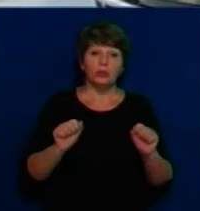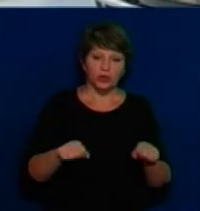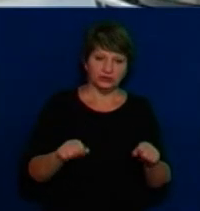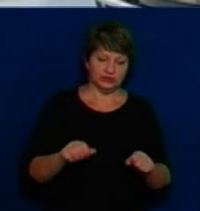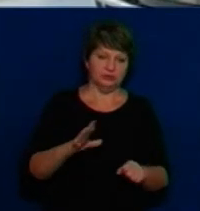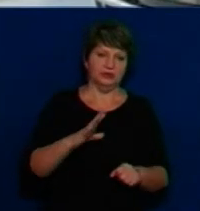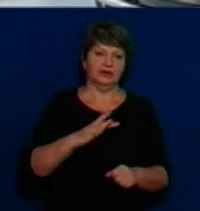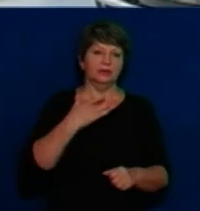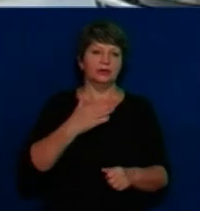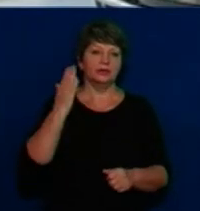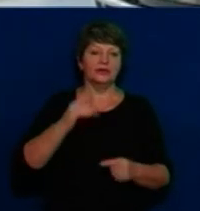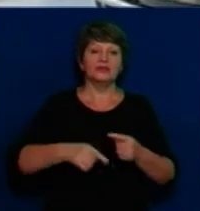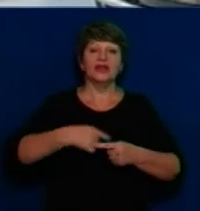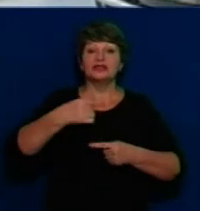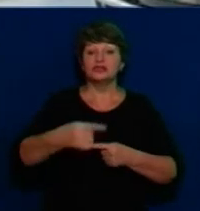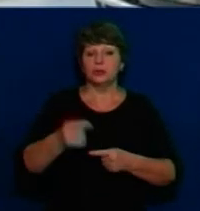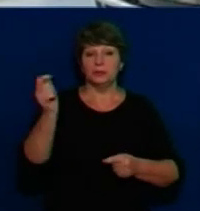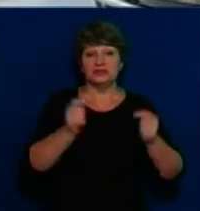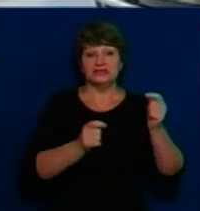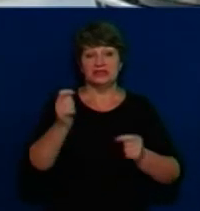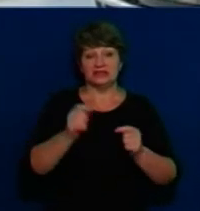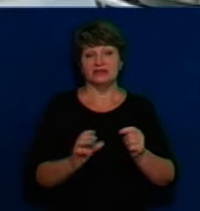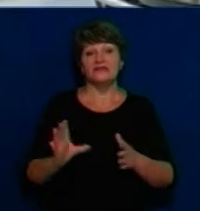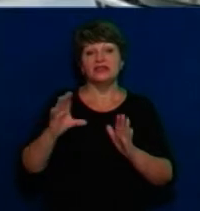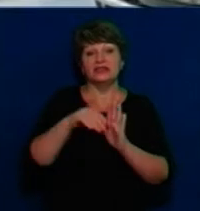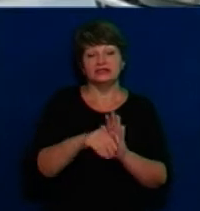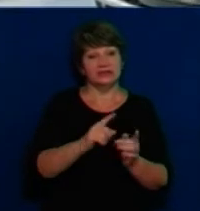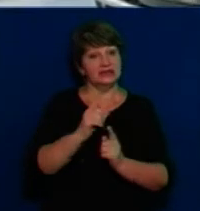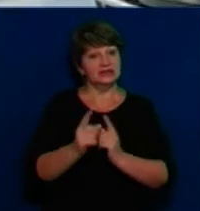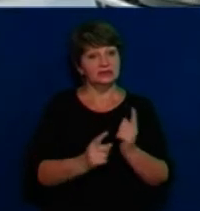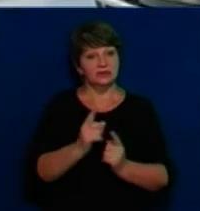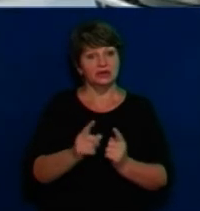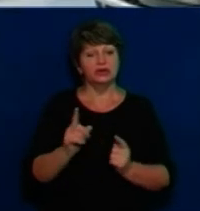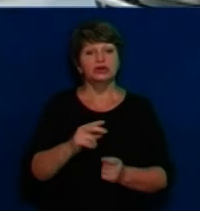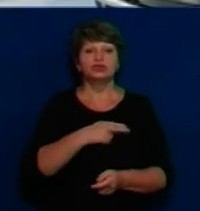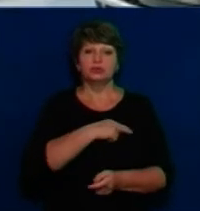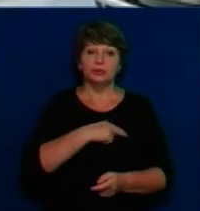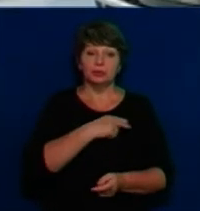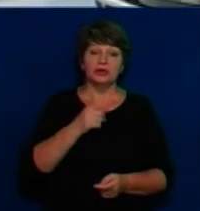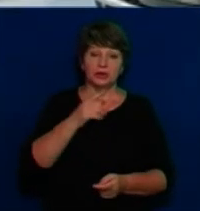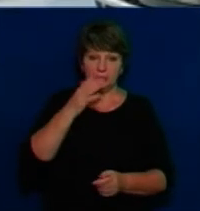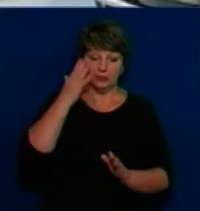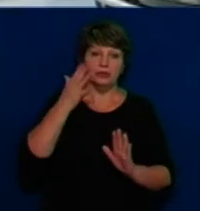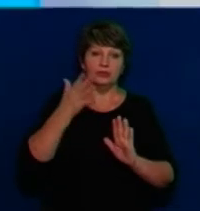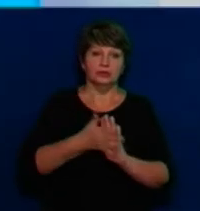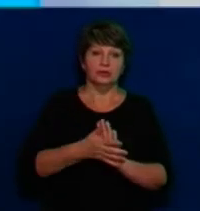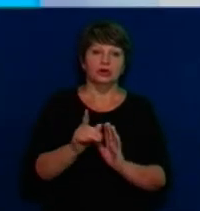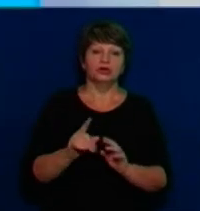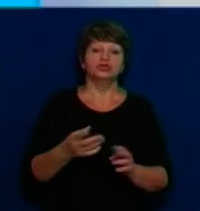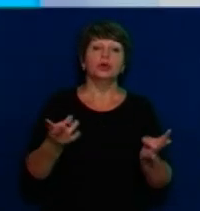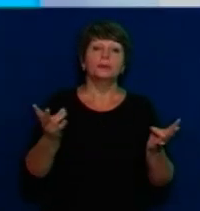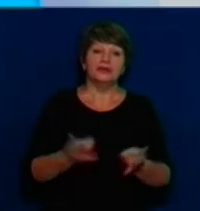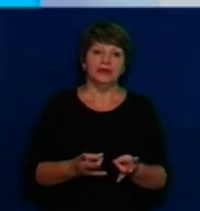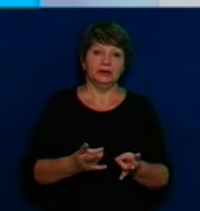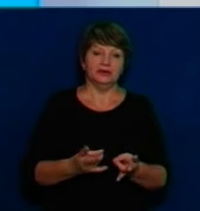проголосувати. І наступну сесію внести зміни, якщо деякі депутати вважали, що ці зміни потрібні і вони